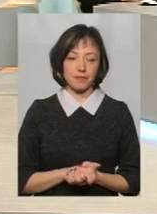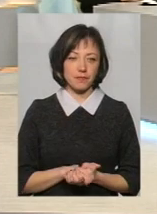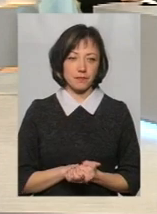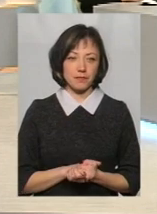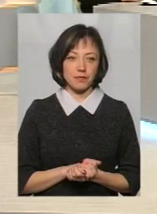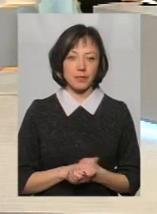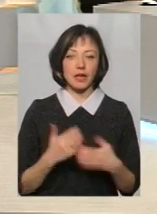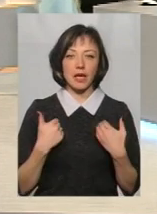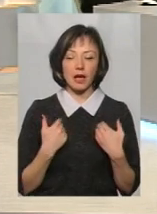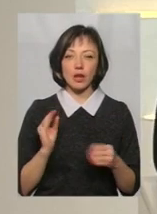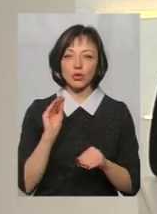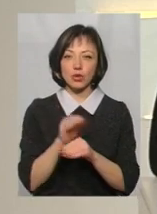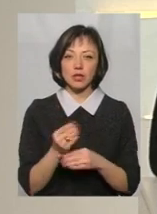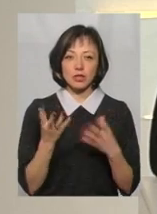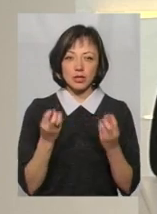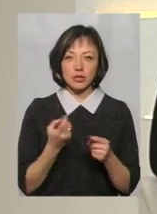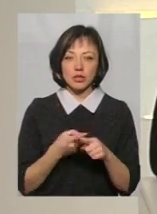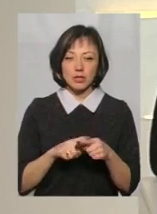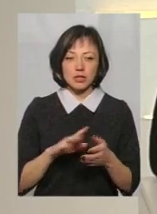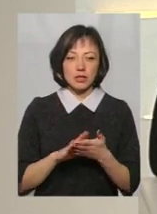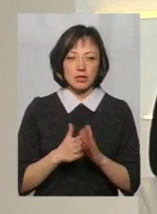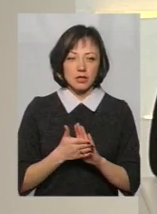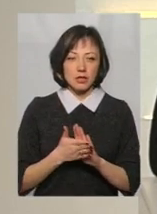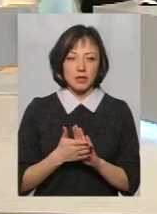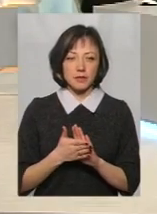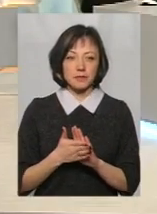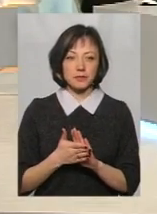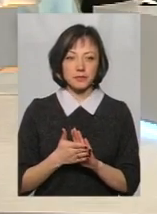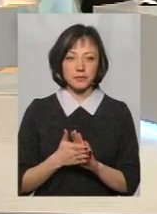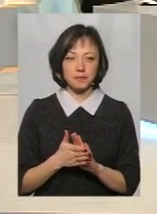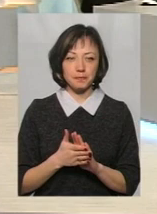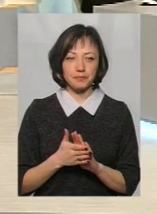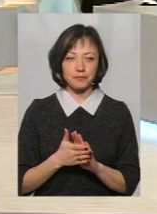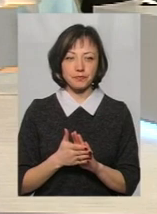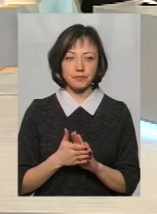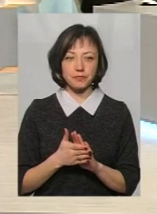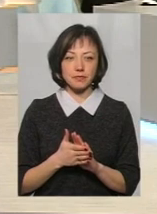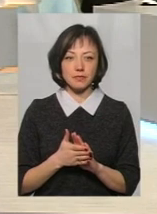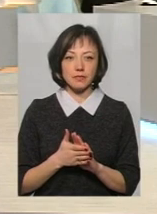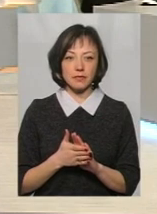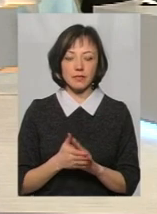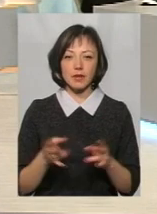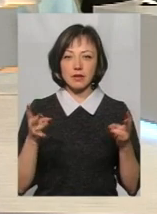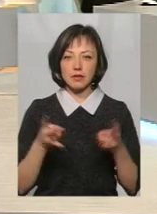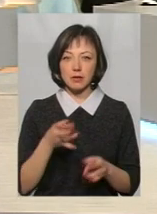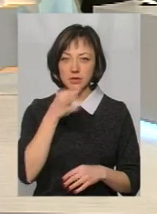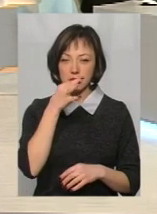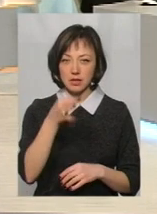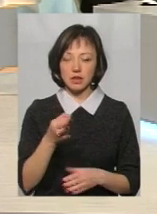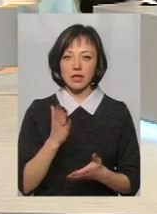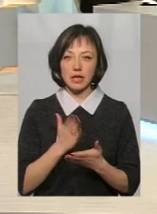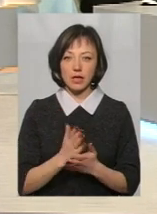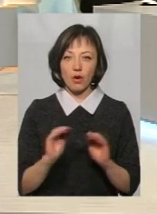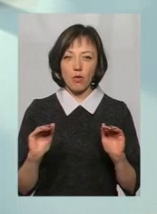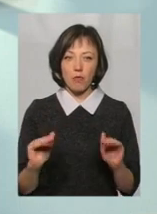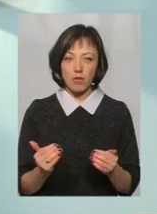Можна я додам ще до цієї ситуації з допомогою? Тут, незайво, варто буде сказати, що є обмеження, звичайно, по